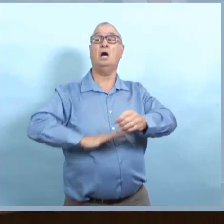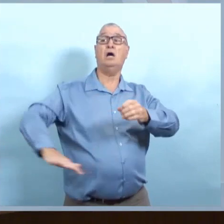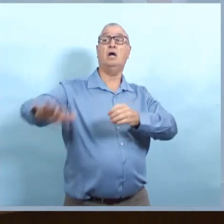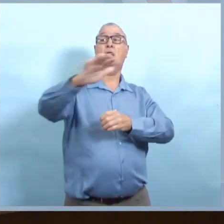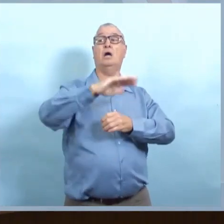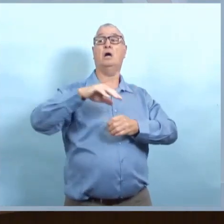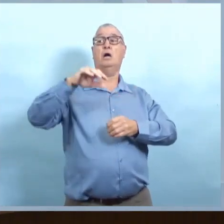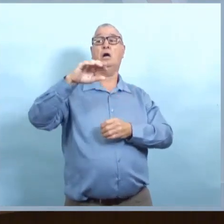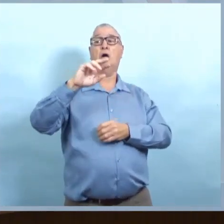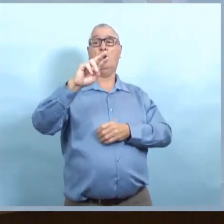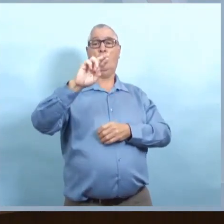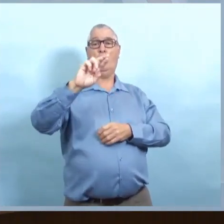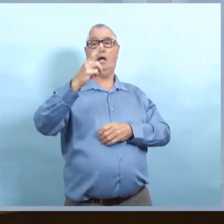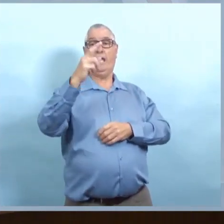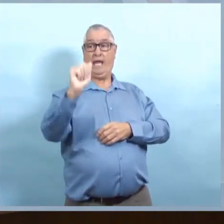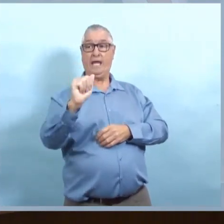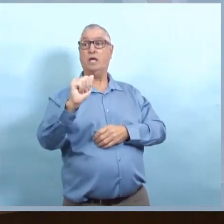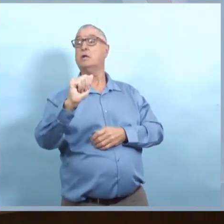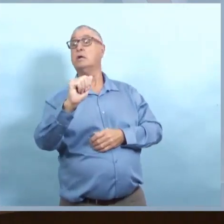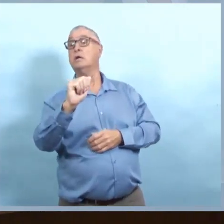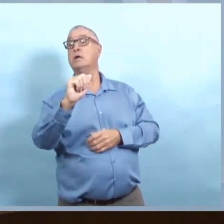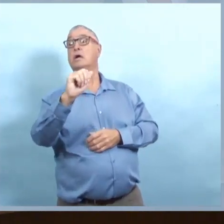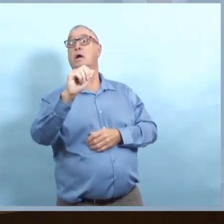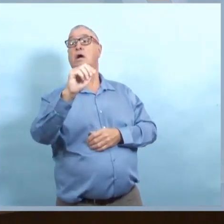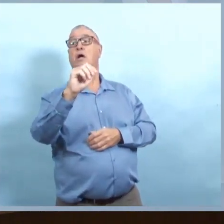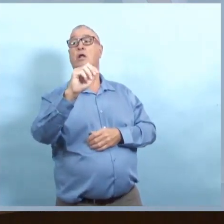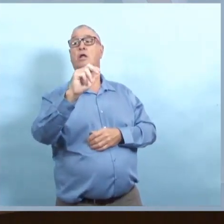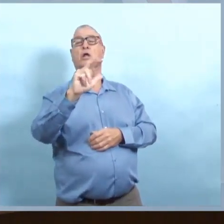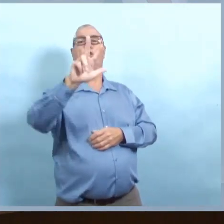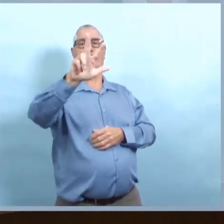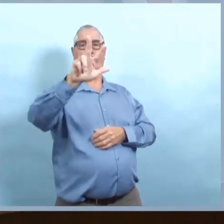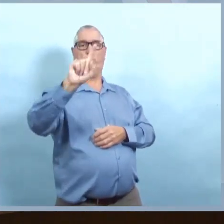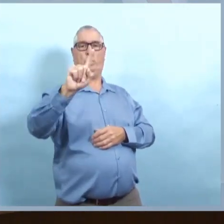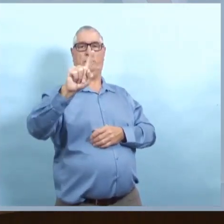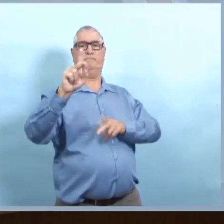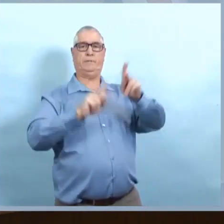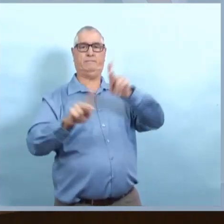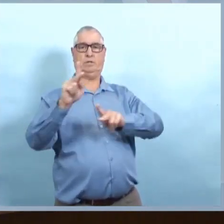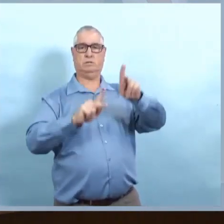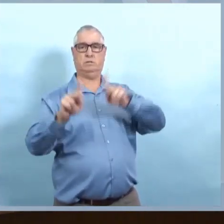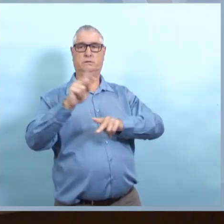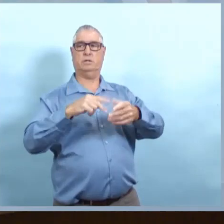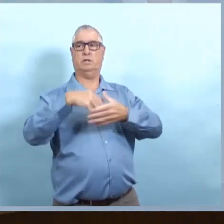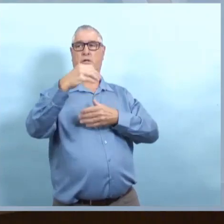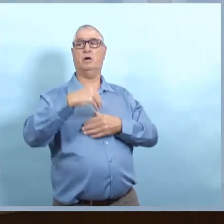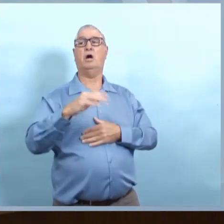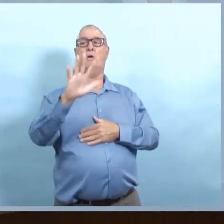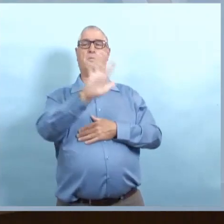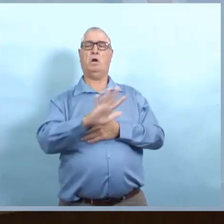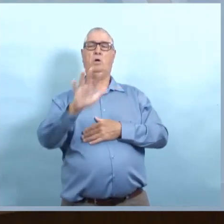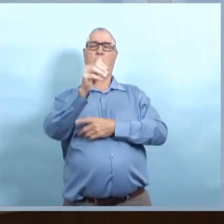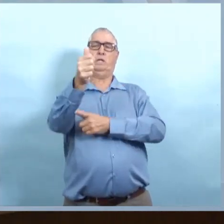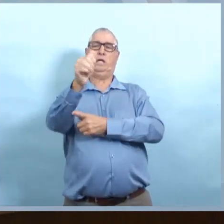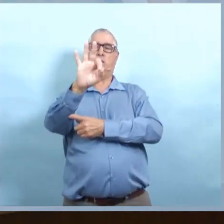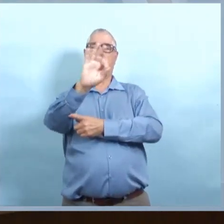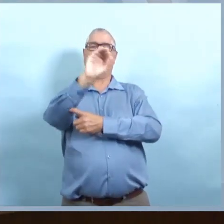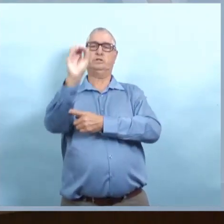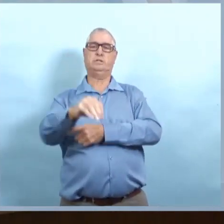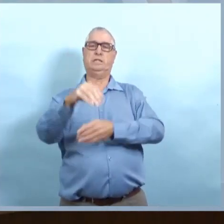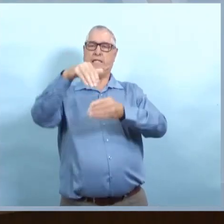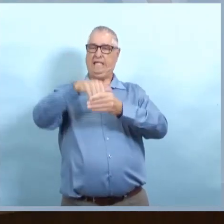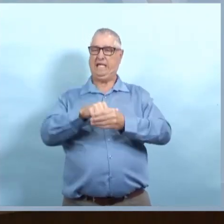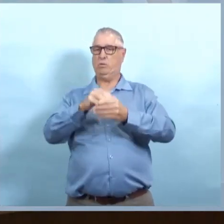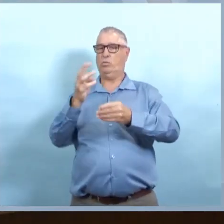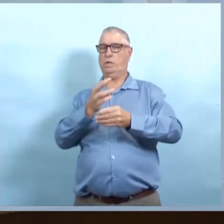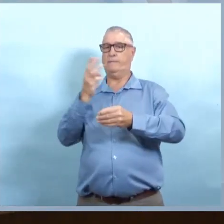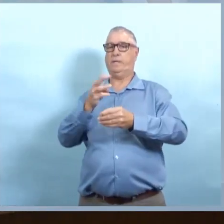Alors, le taux de transmission communautaire sur 7 jours est de 36 et de 31